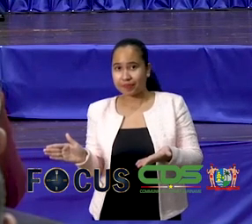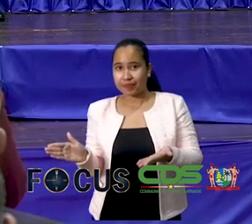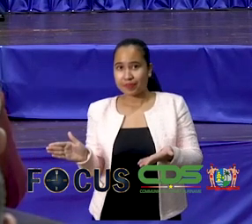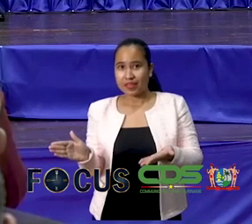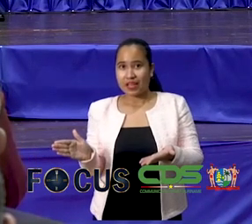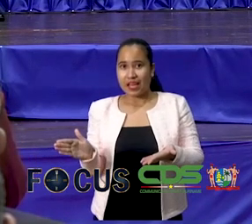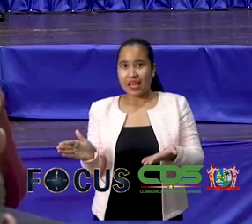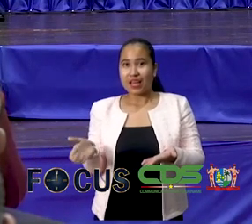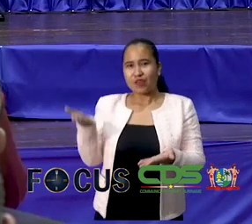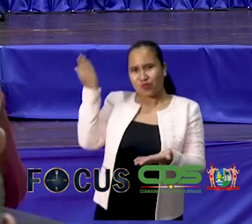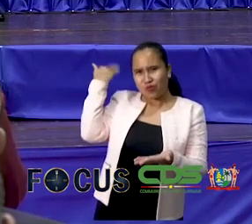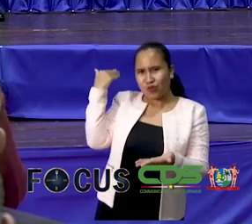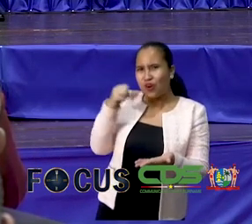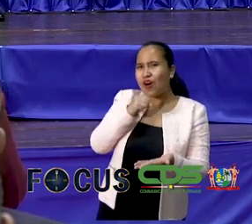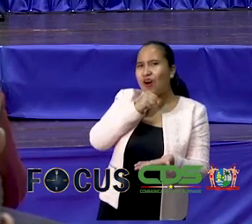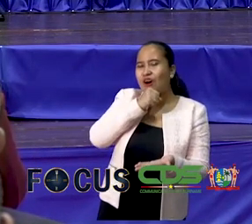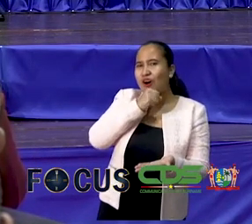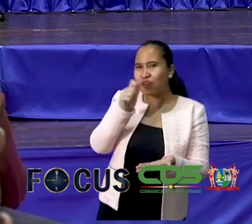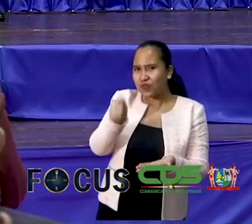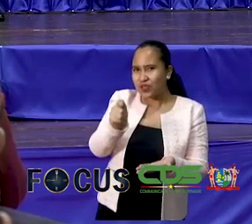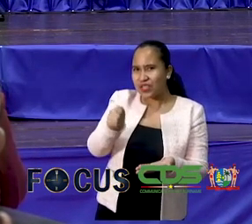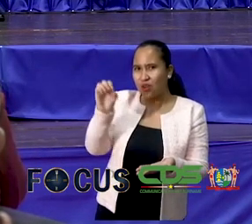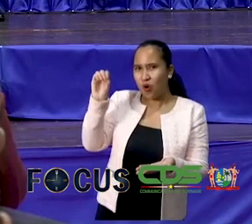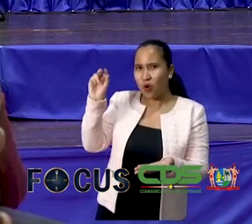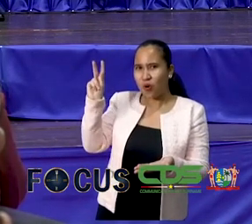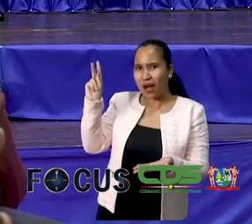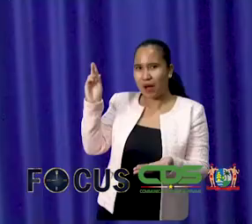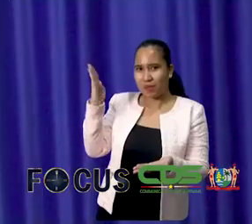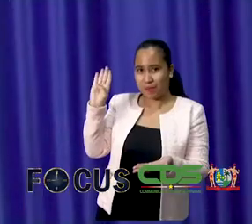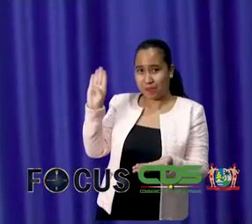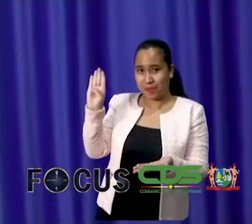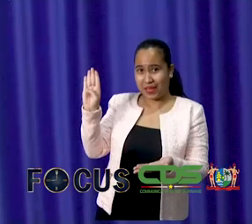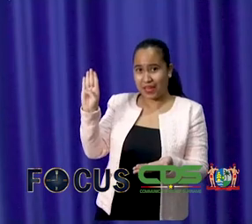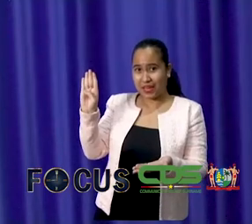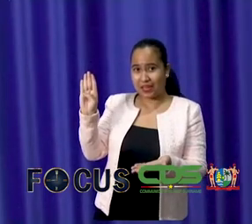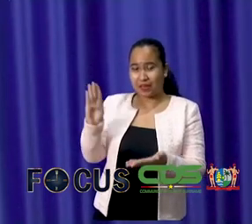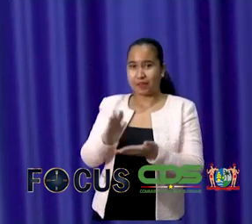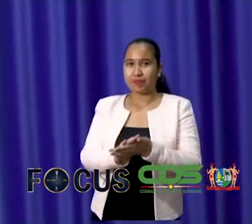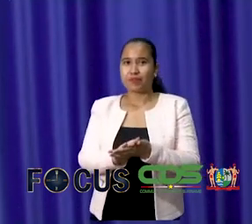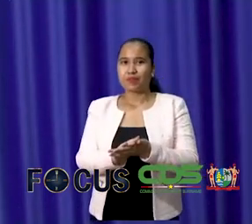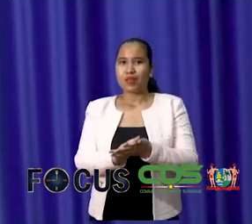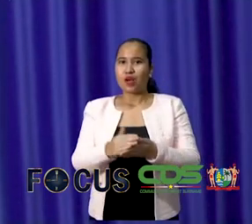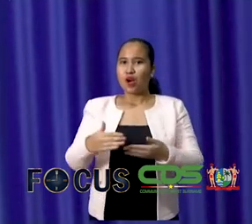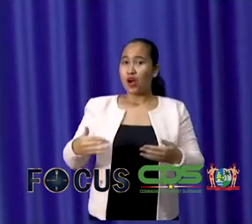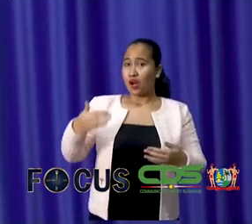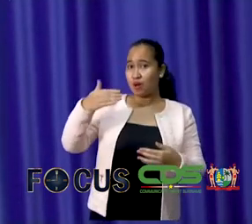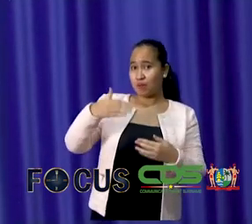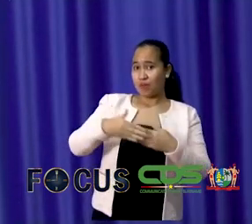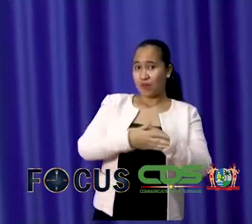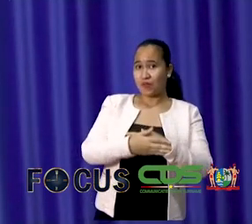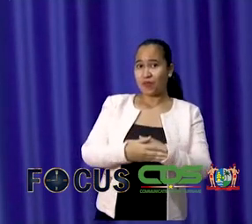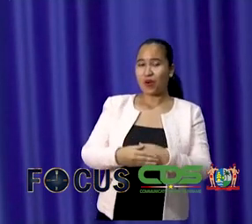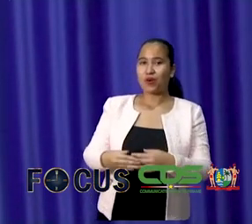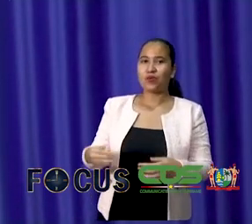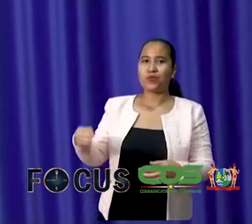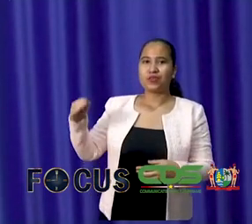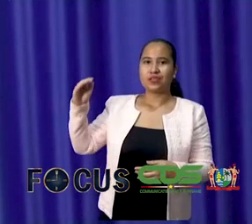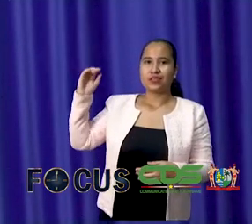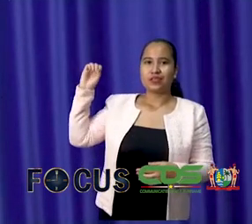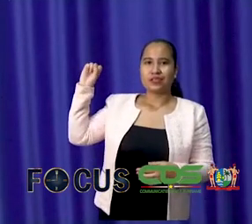gewezen voorzitter van het Onafhankelijk Kiesbureau, mevrouw Jennifer van Dijk-Silos, net ontvangen.